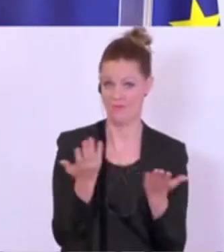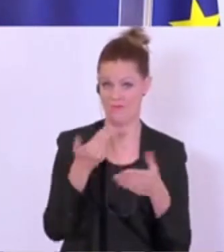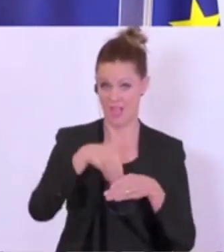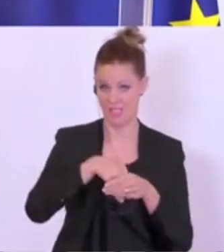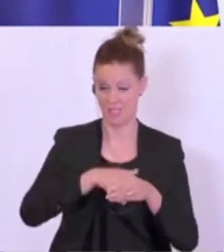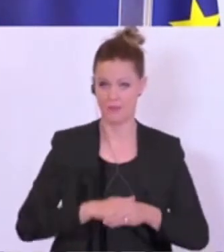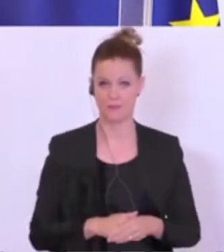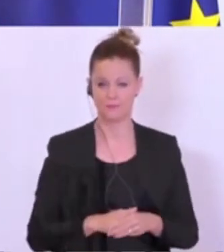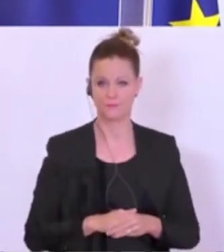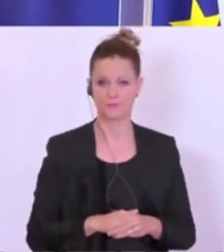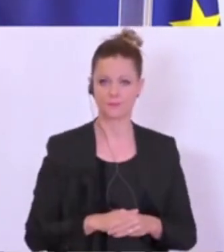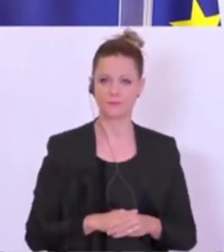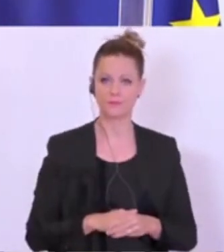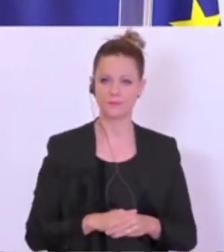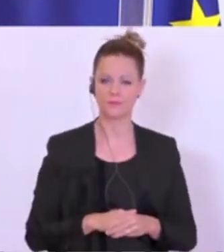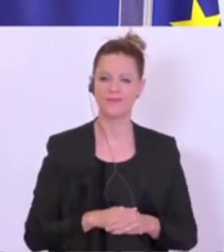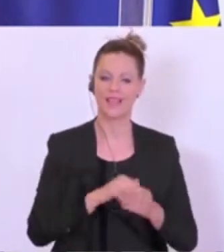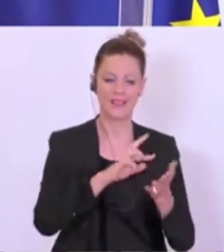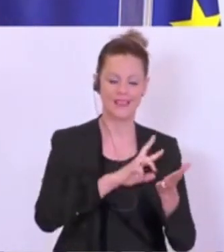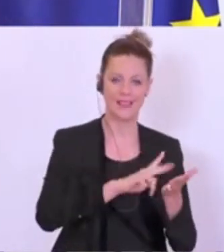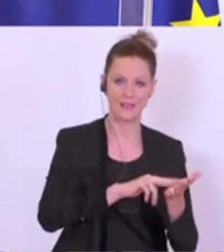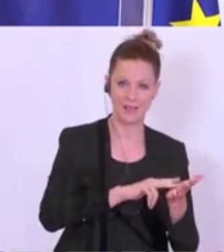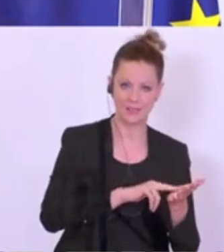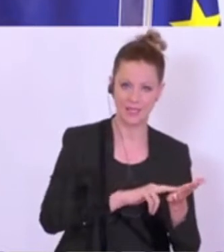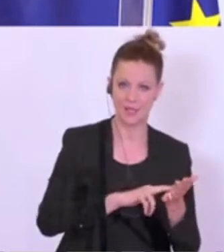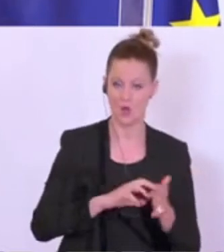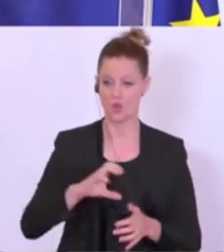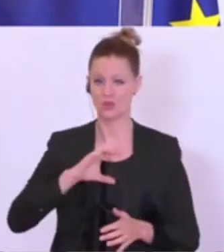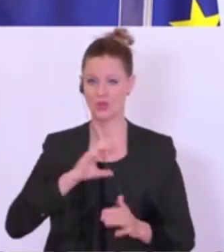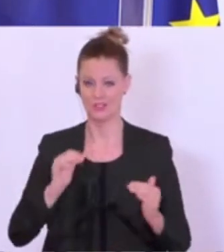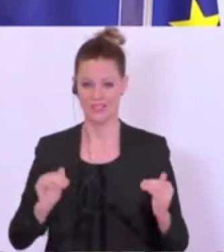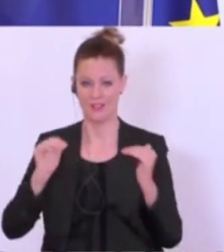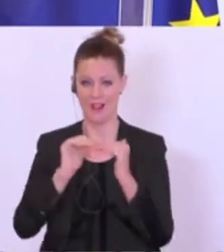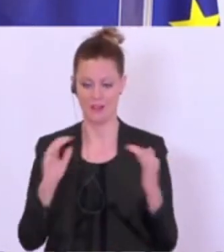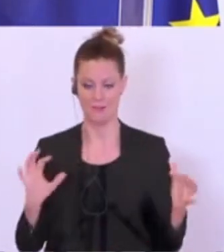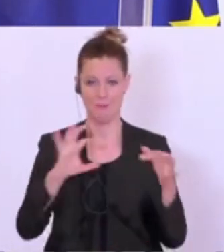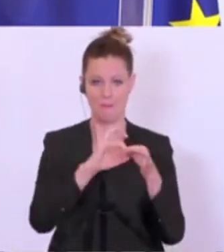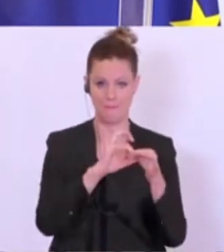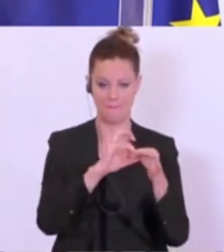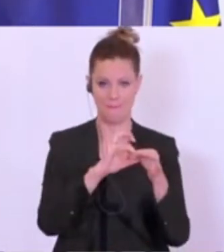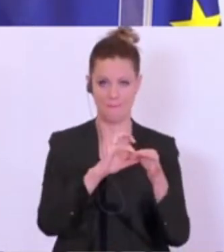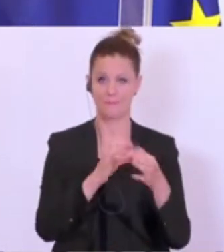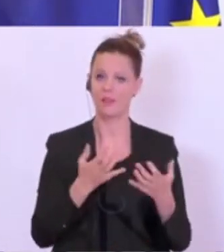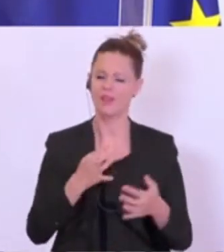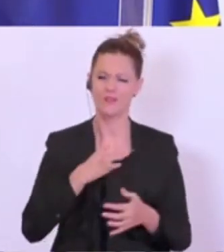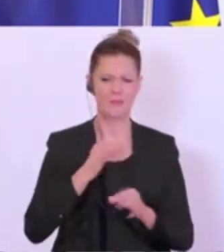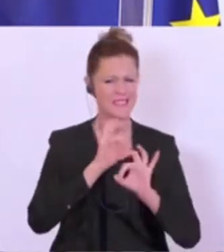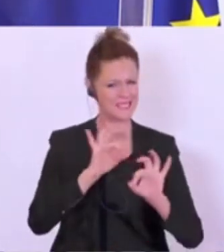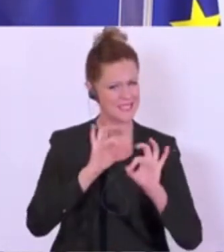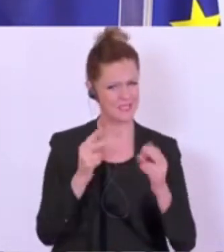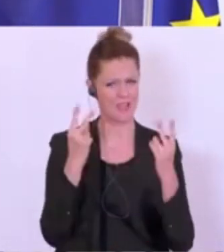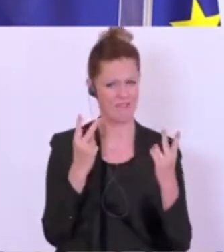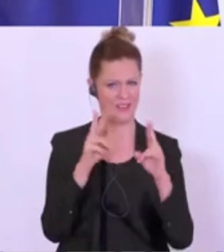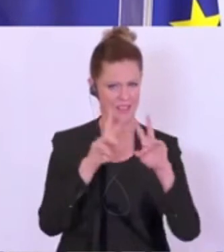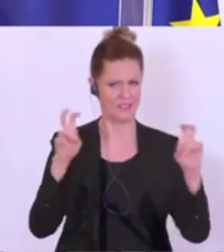verbindet das Thema Digitalisierung mit Chancengleichheit und das ist mir ein sehr wichtiges